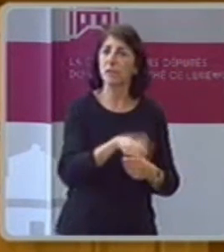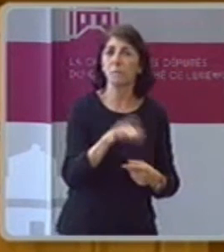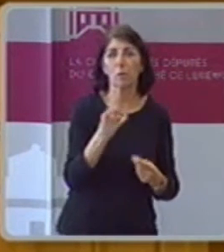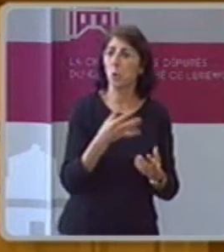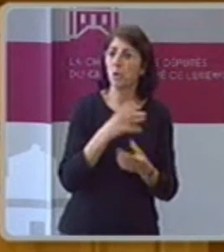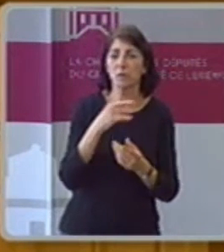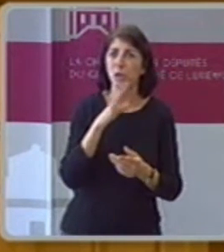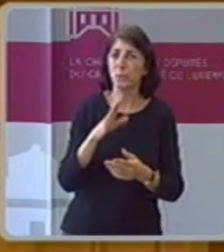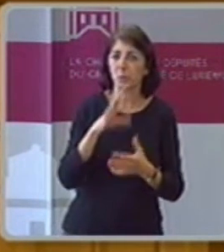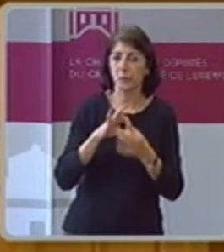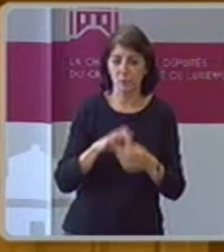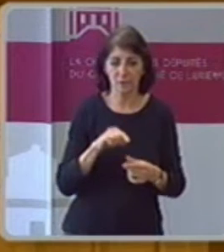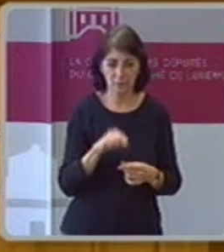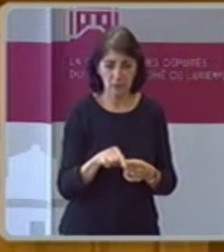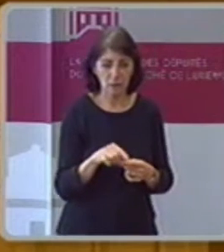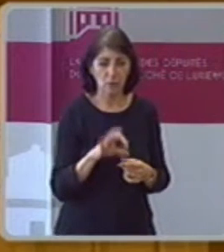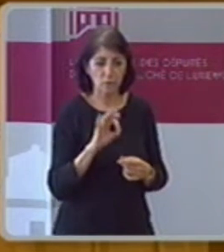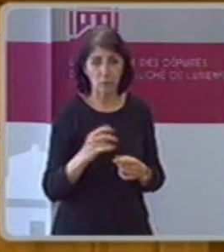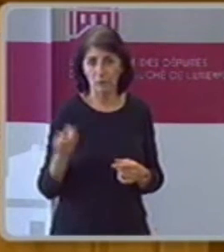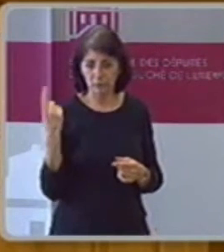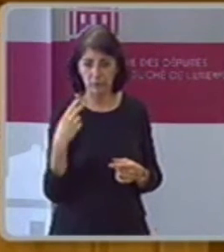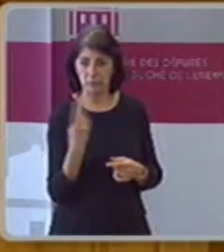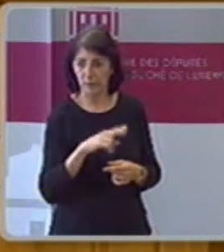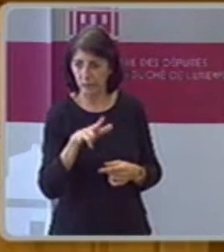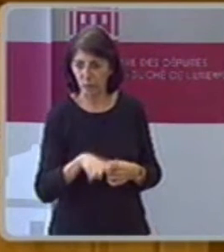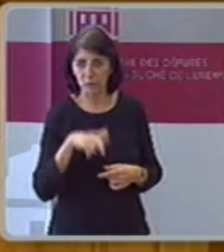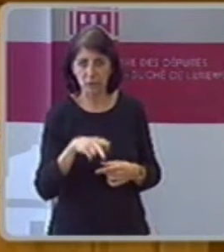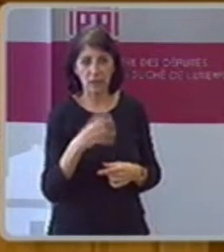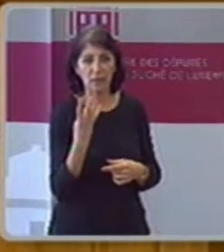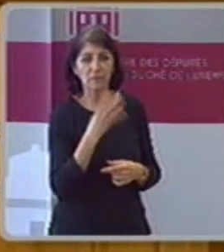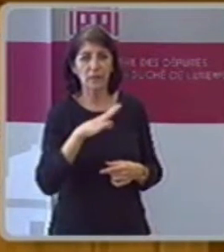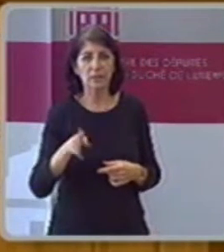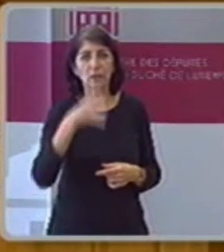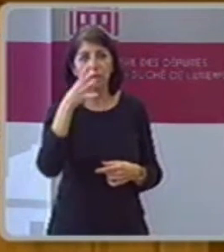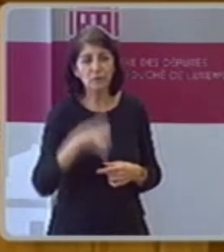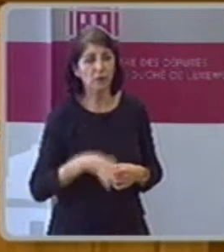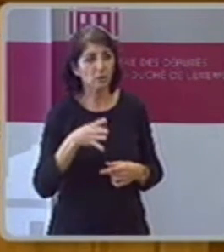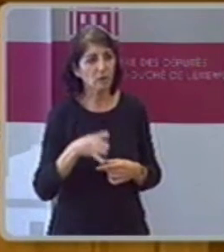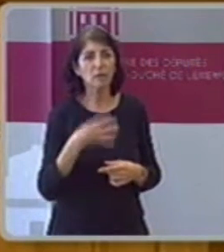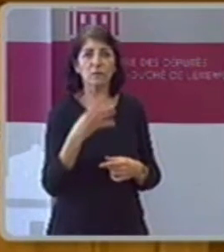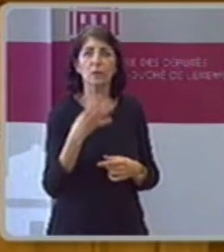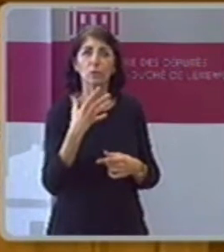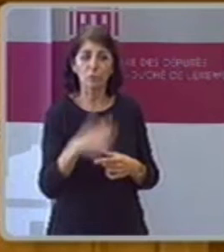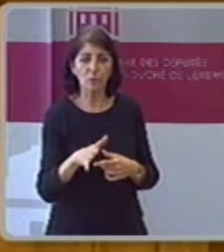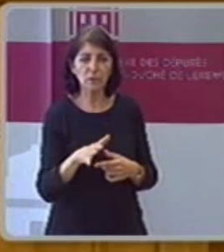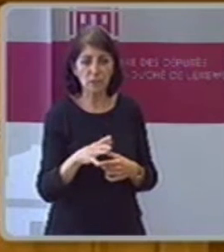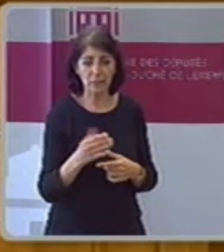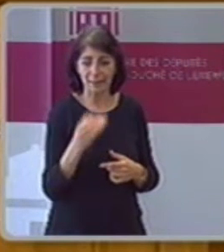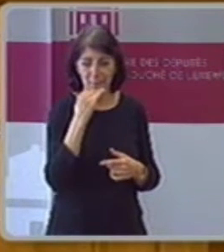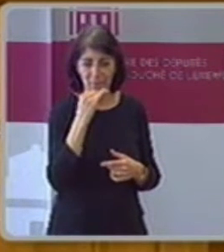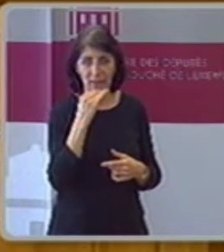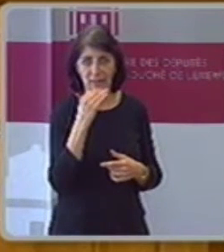März 2016 5.503 also 1000 weniger 40 Leute weiter